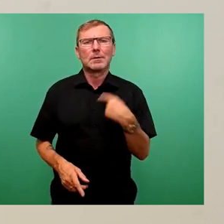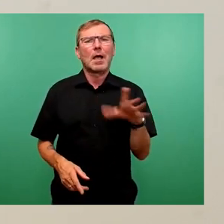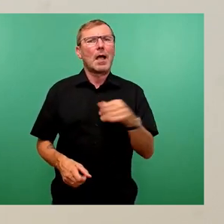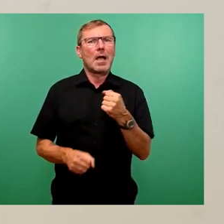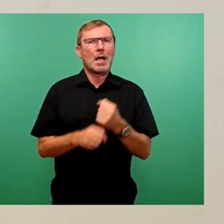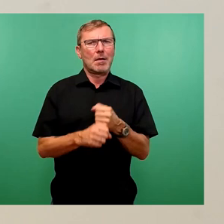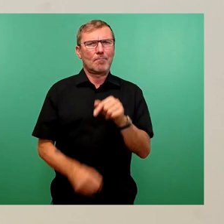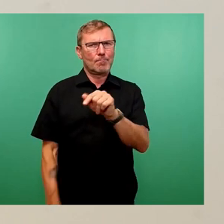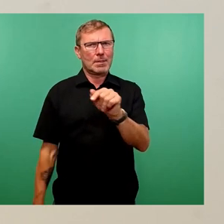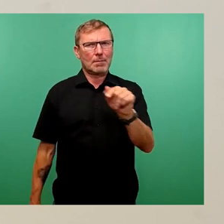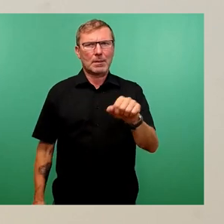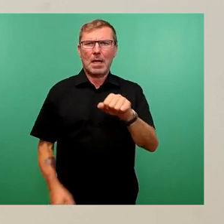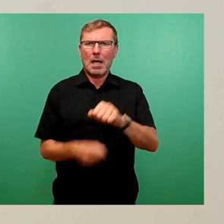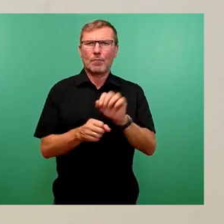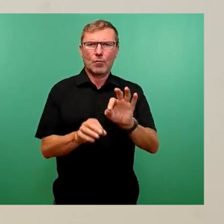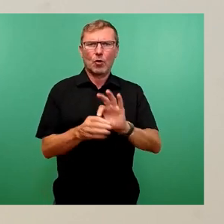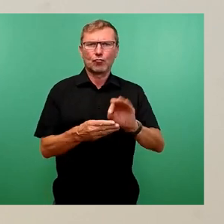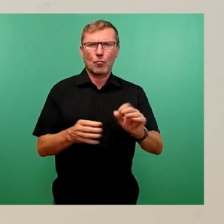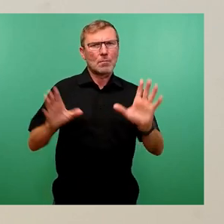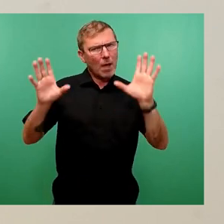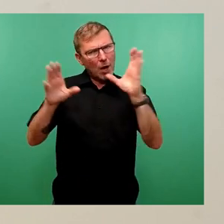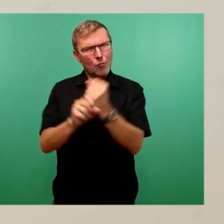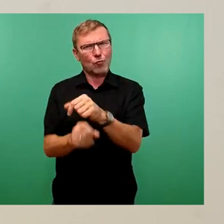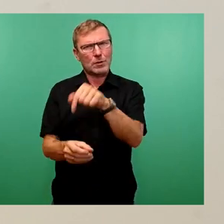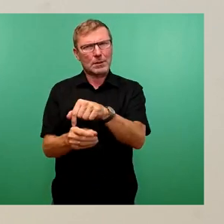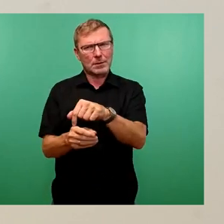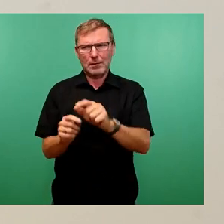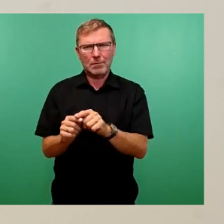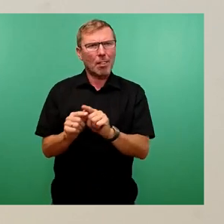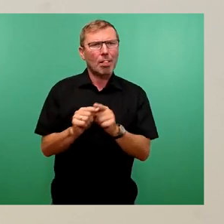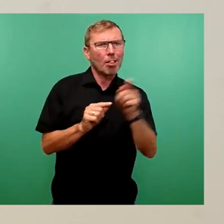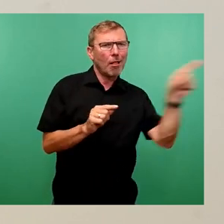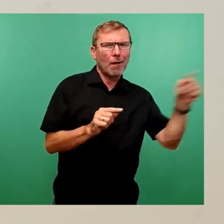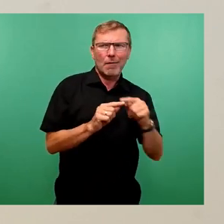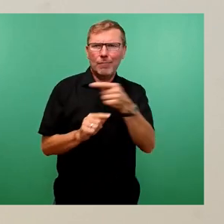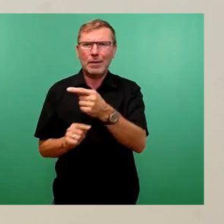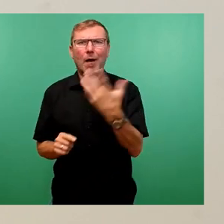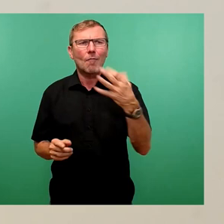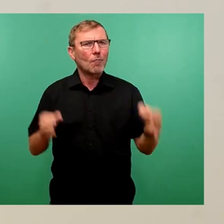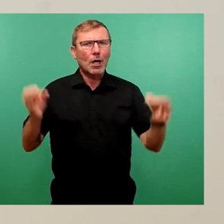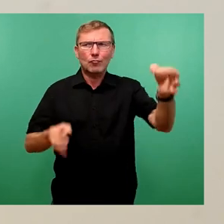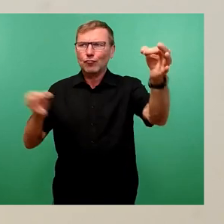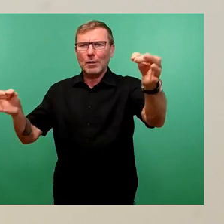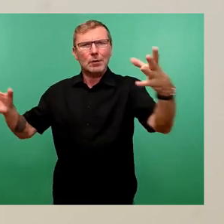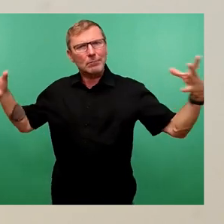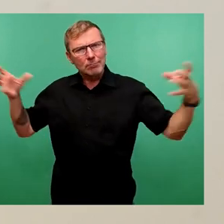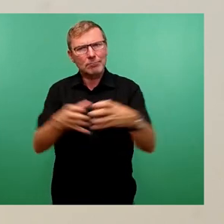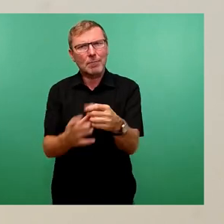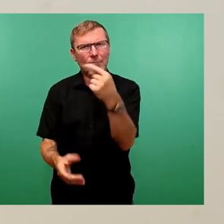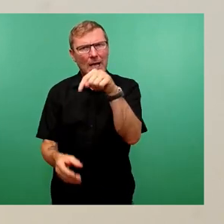Mitarbeiter im Amt für Schulen konzentrieren können, wo also auf die Wege einmal fünf Standorte auf einen beschränkt wurden. Und